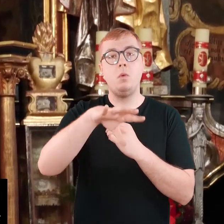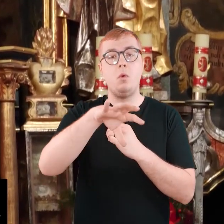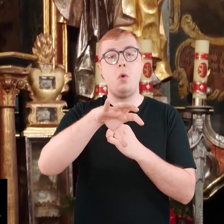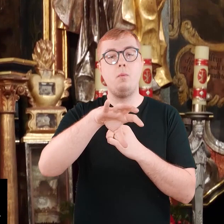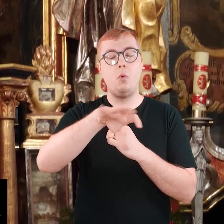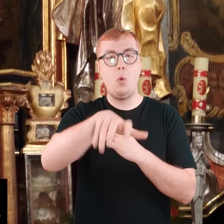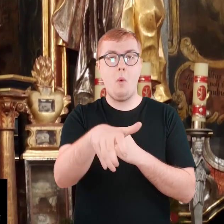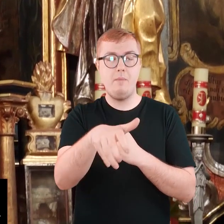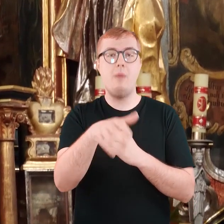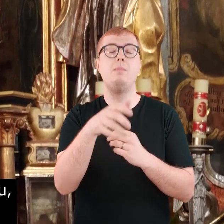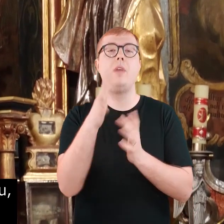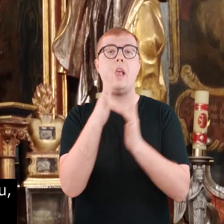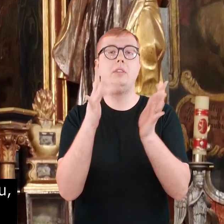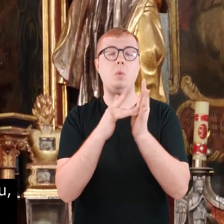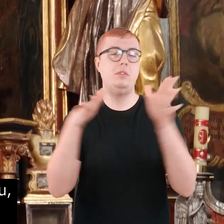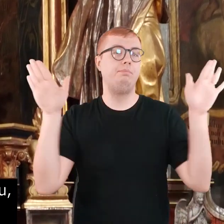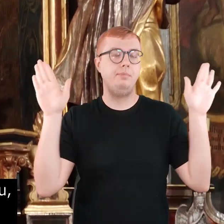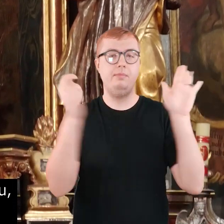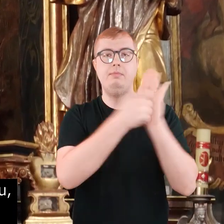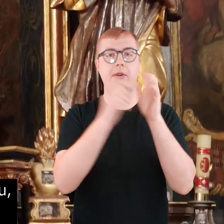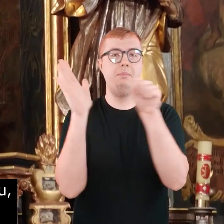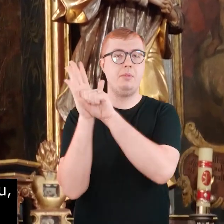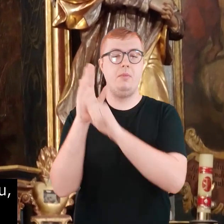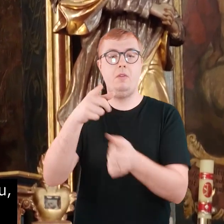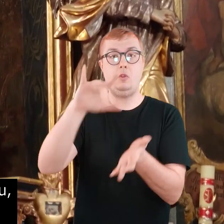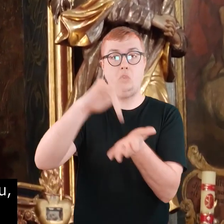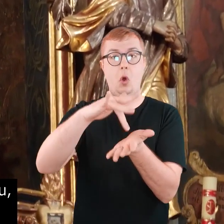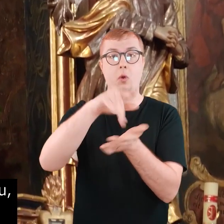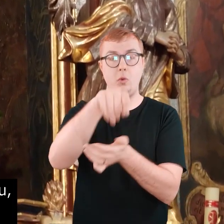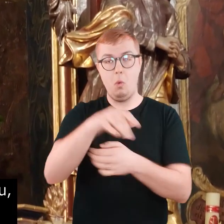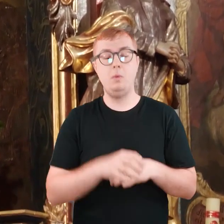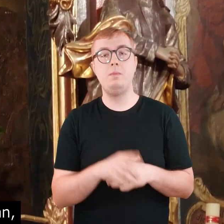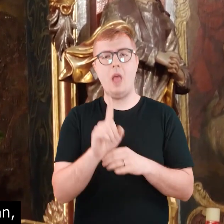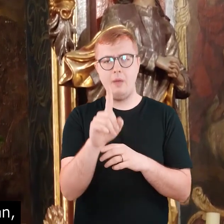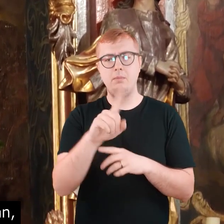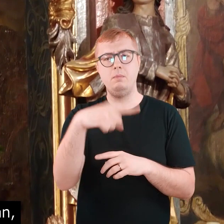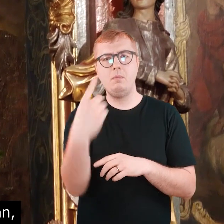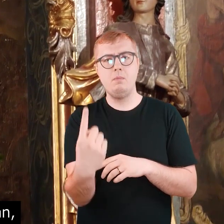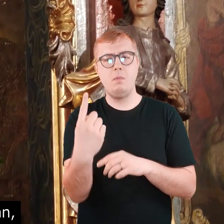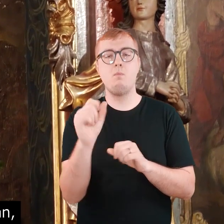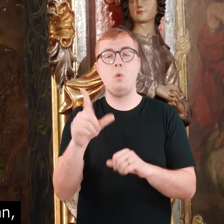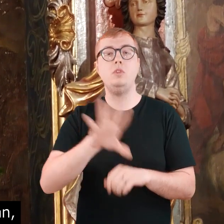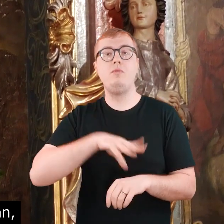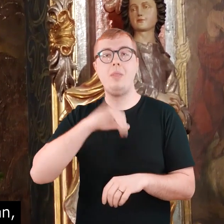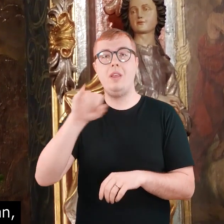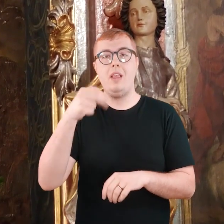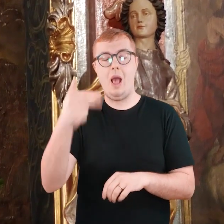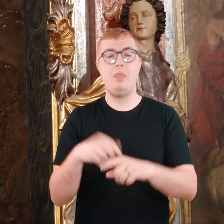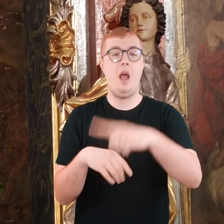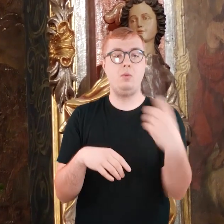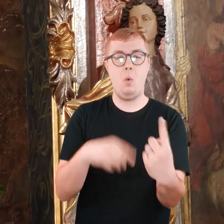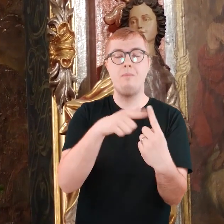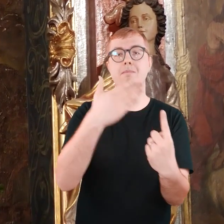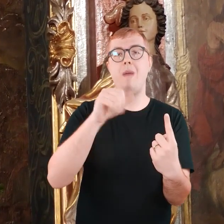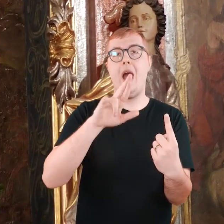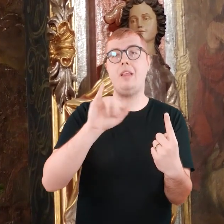grupa ukrzyżowania, czyli figura Chrystusa na środku ukrzyżowanego oraz po jednej stronie święty Jan, a po drugiej